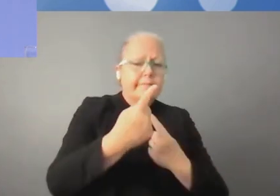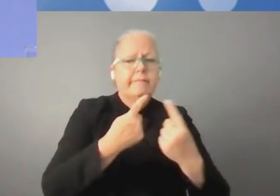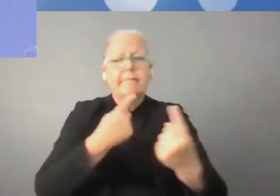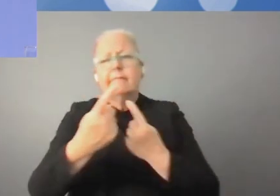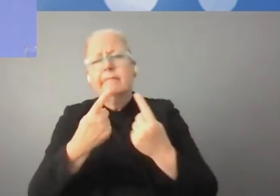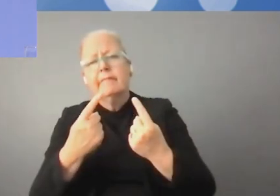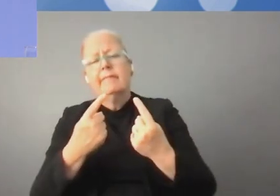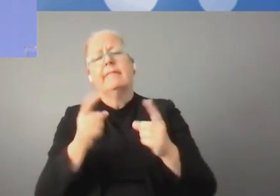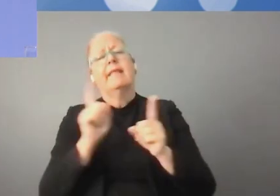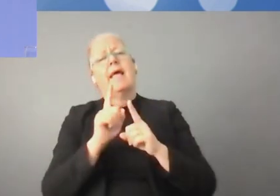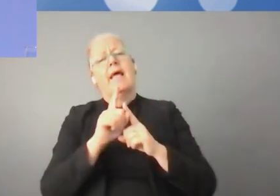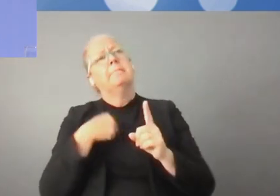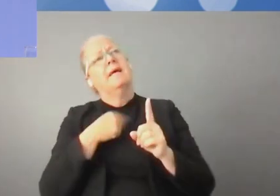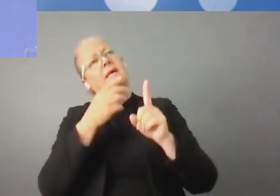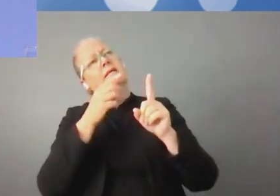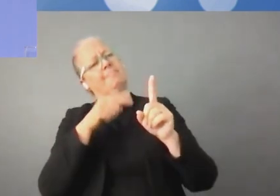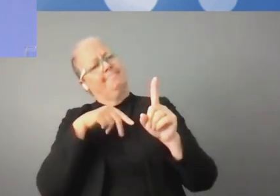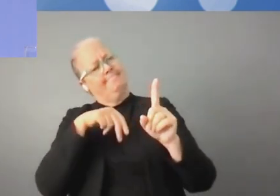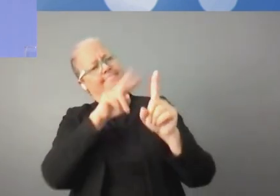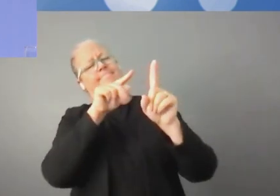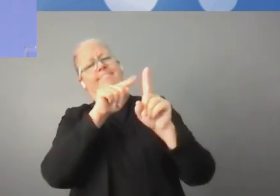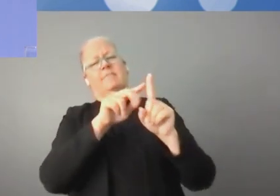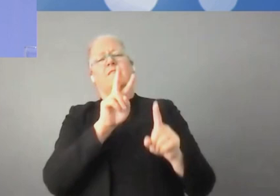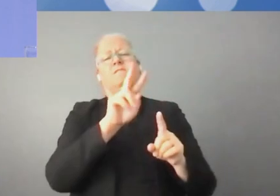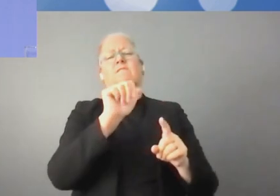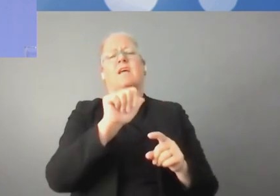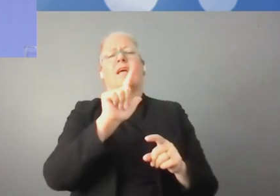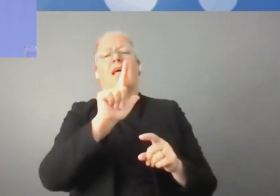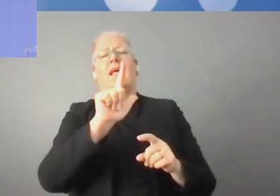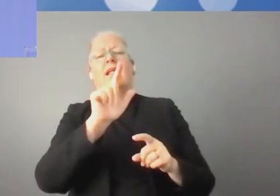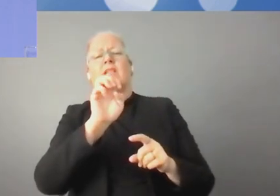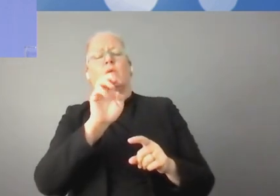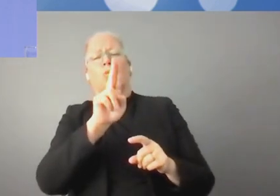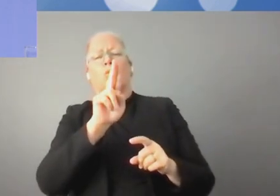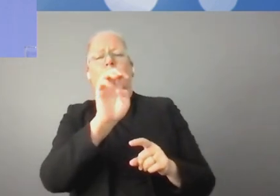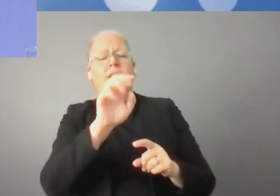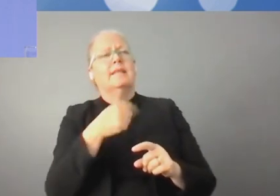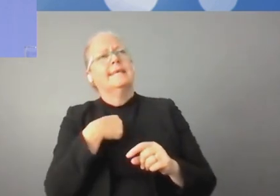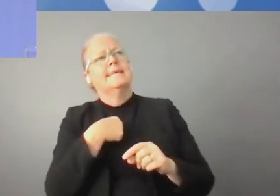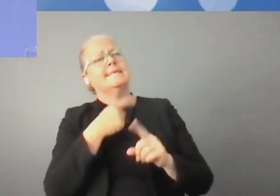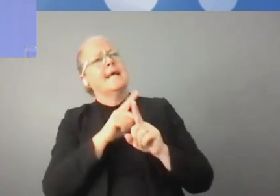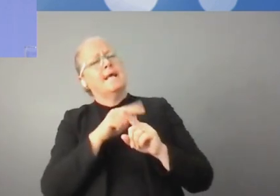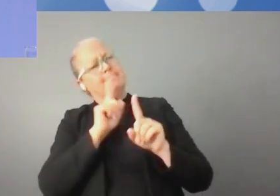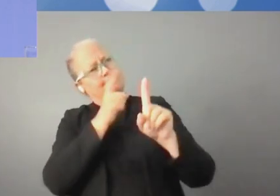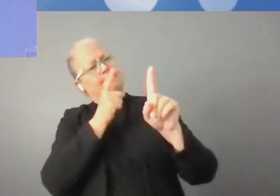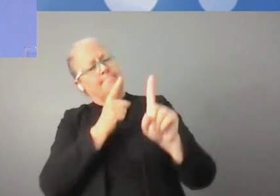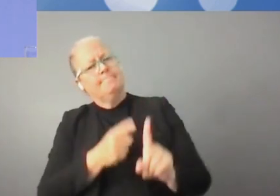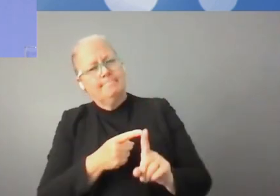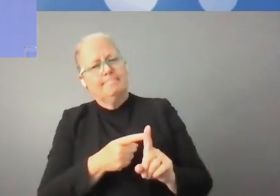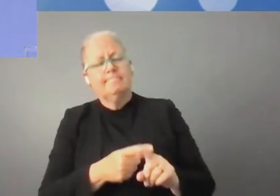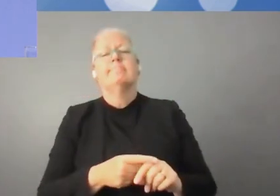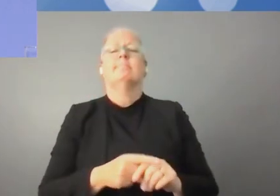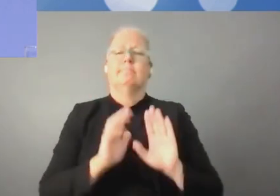Pour répondre à votre question, je vais partager avec vous une idée très simple. Il y a 50 ans, quelques